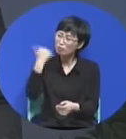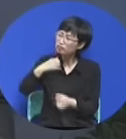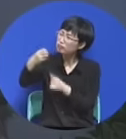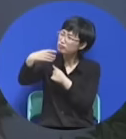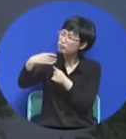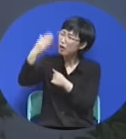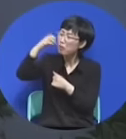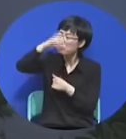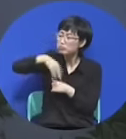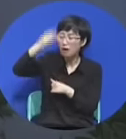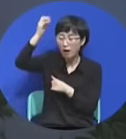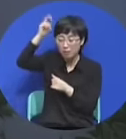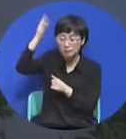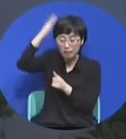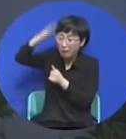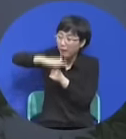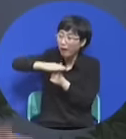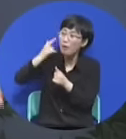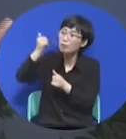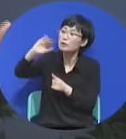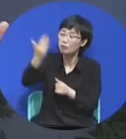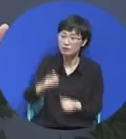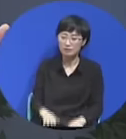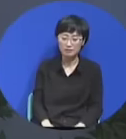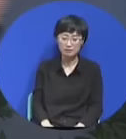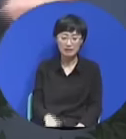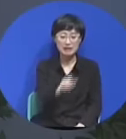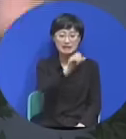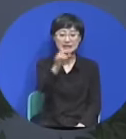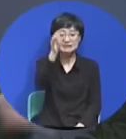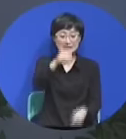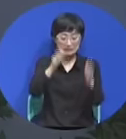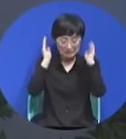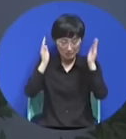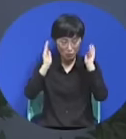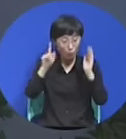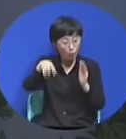신학 공부를 안 했다. 신학 공부를 안 했다.